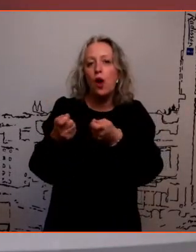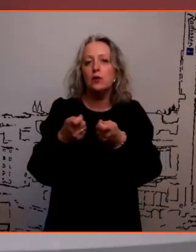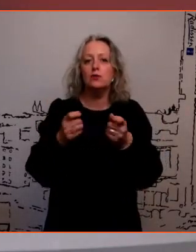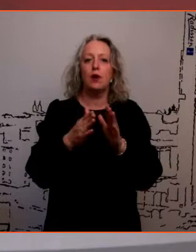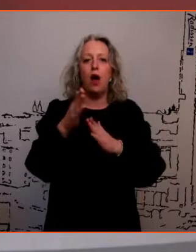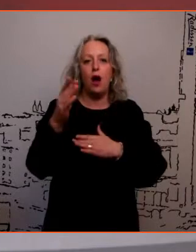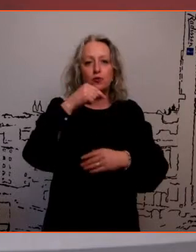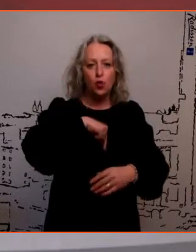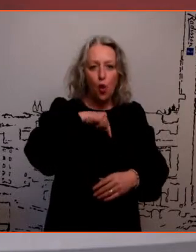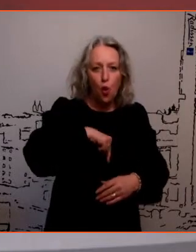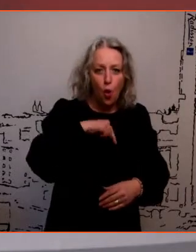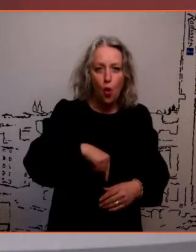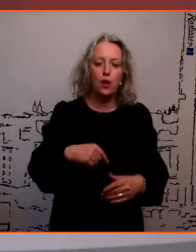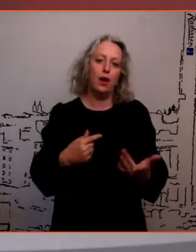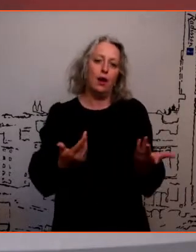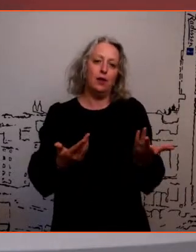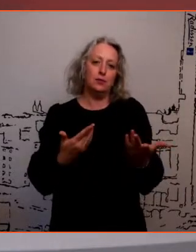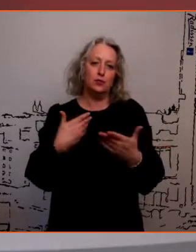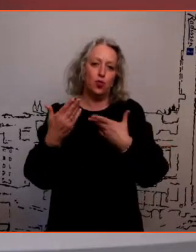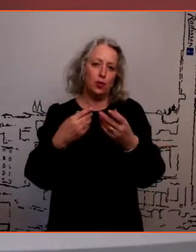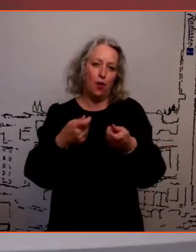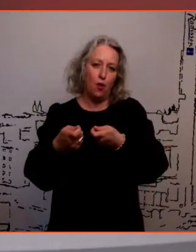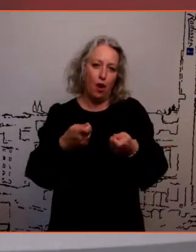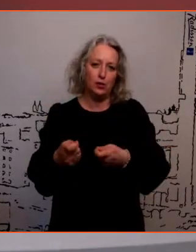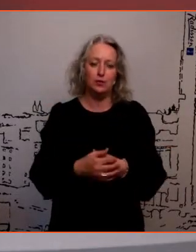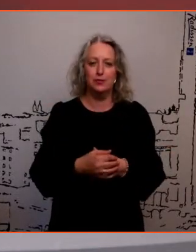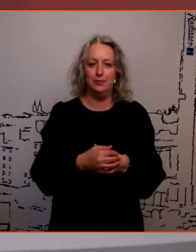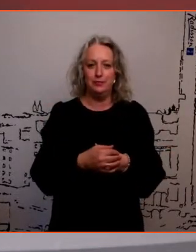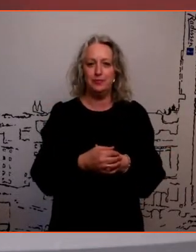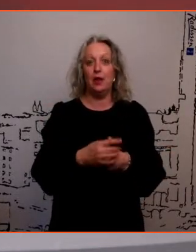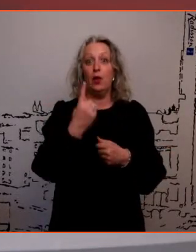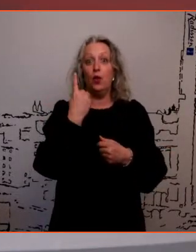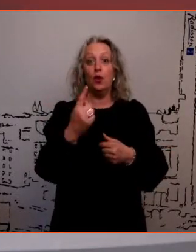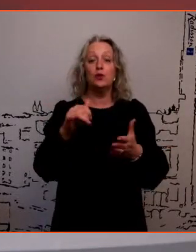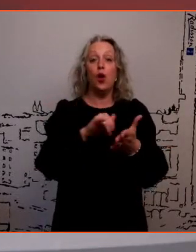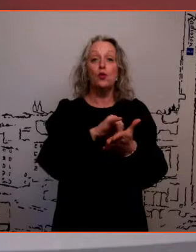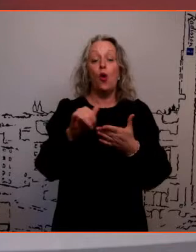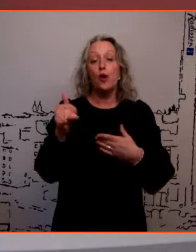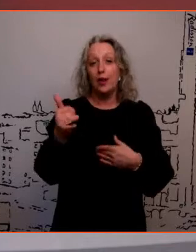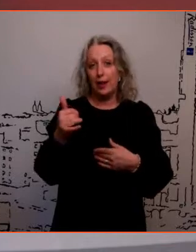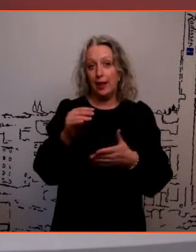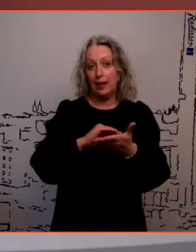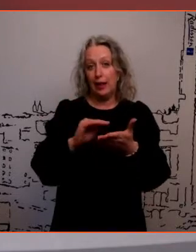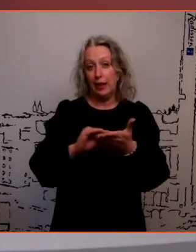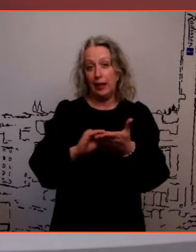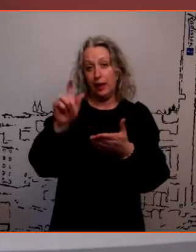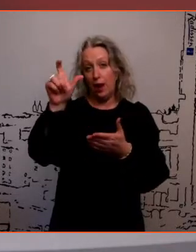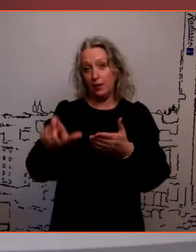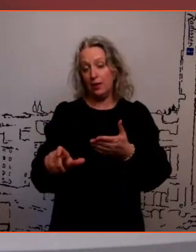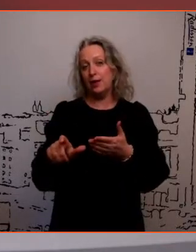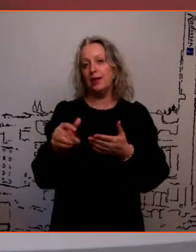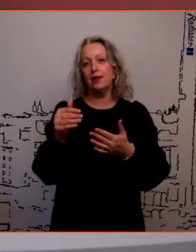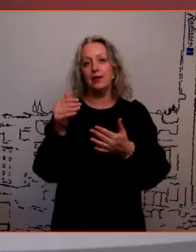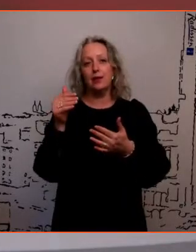psiholoogiat, aga aga üks New Yorki kirjanik, bestseller, Joyce Mayer on ühe väga tore.